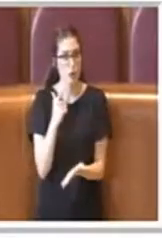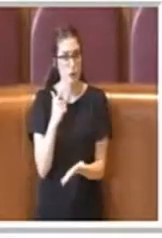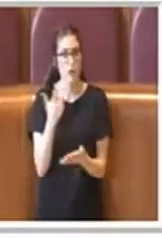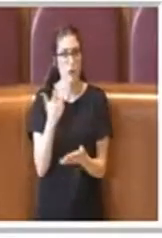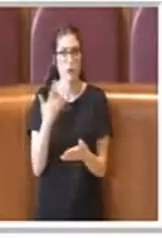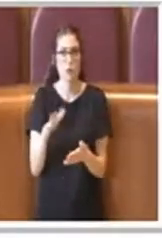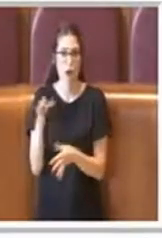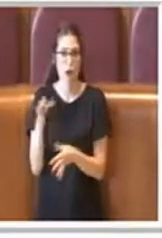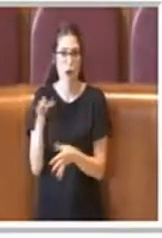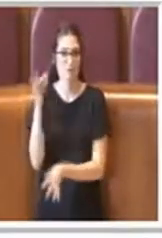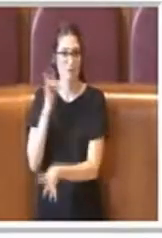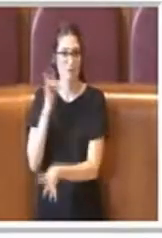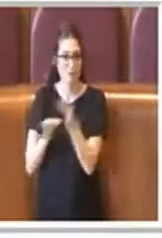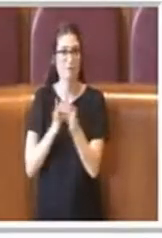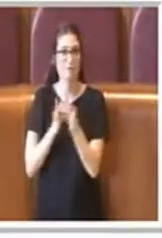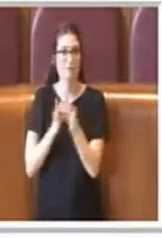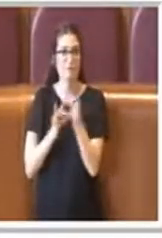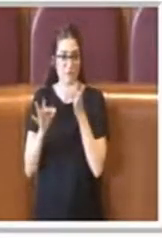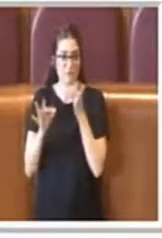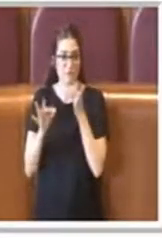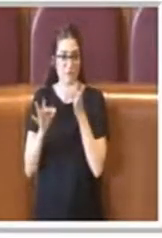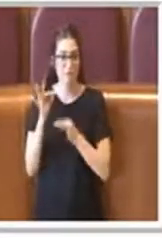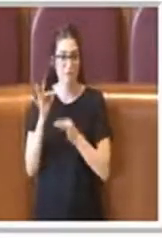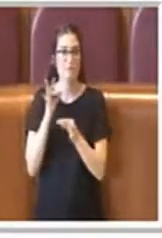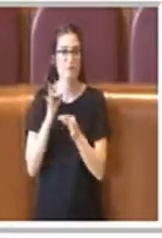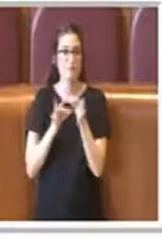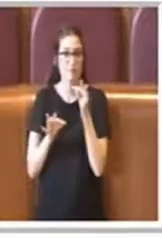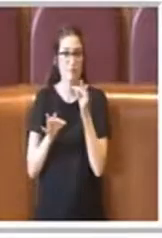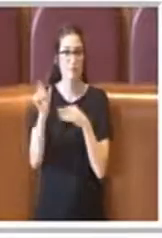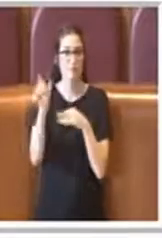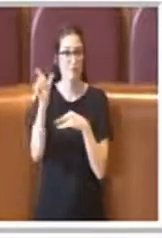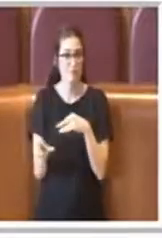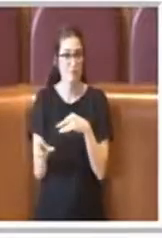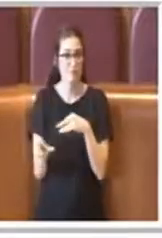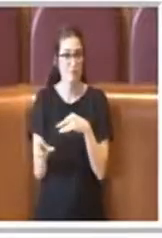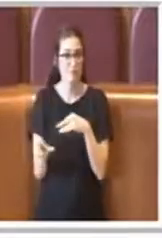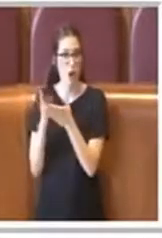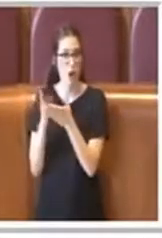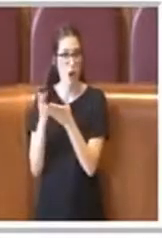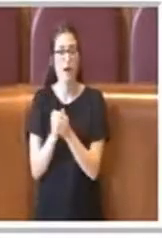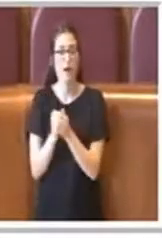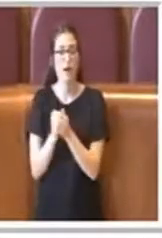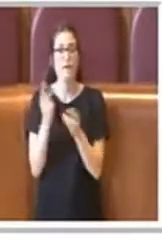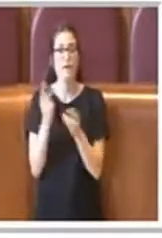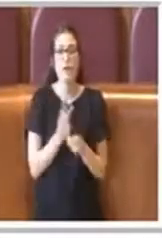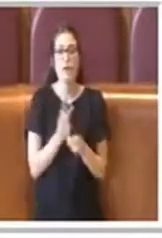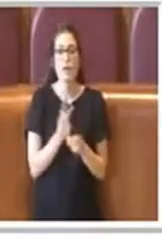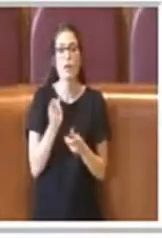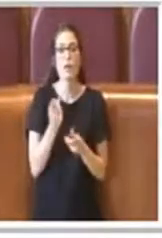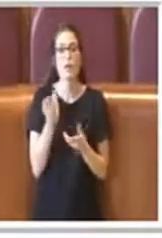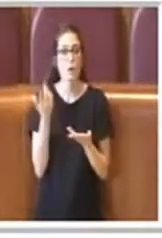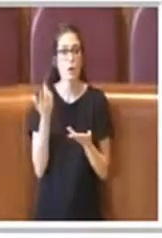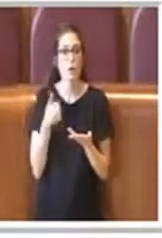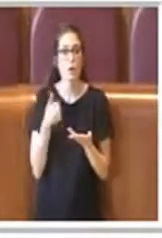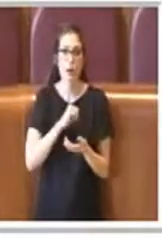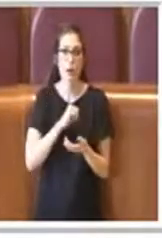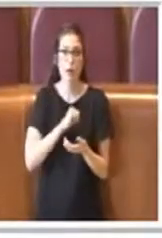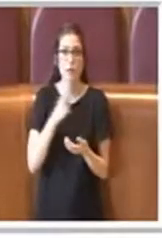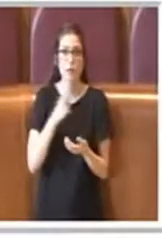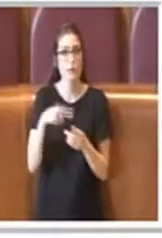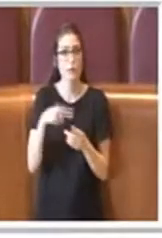anticipate e che sono state illustrate dalla collega. Io credo che sia molto